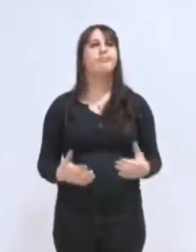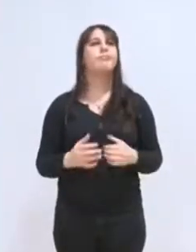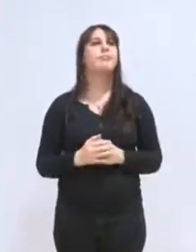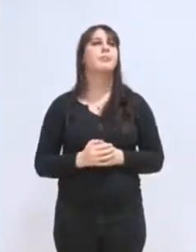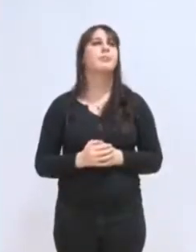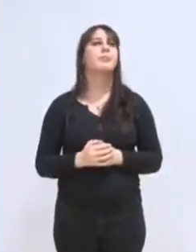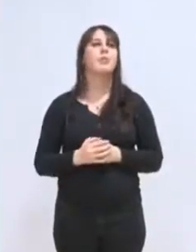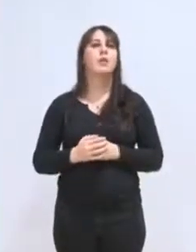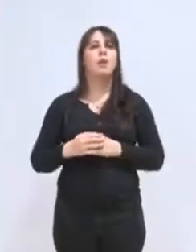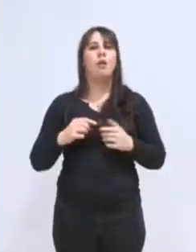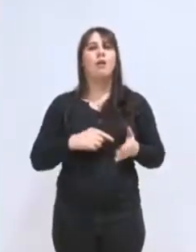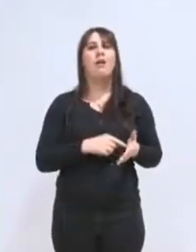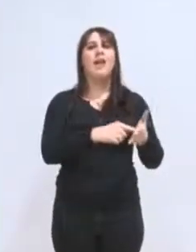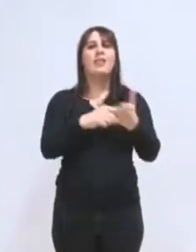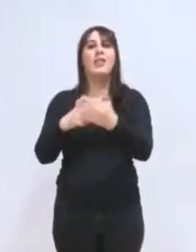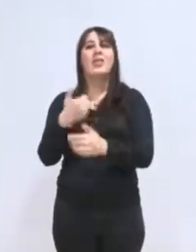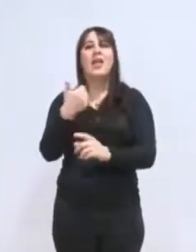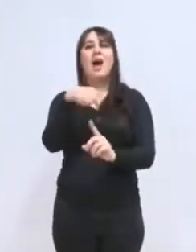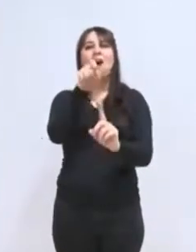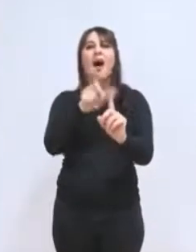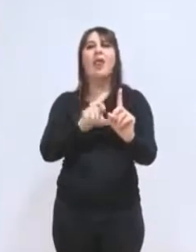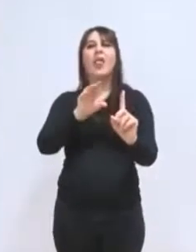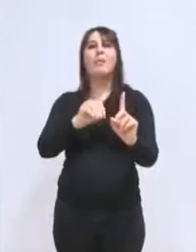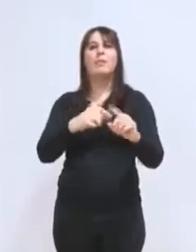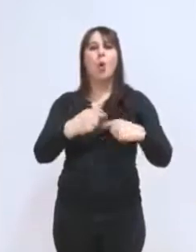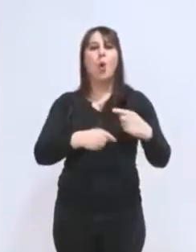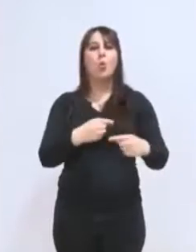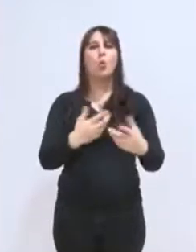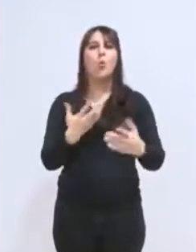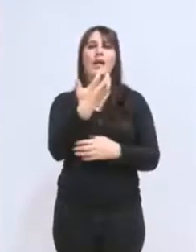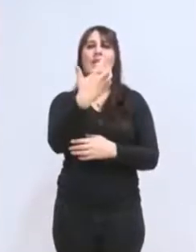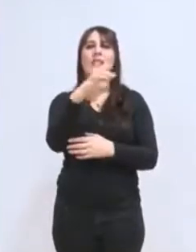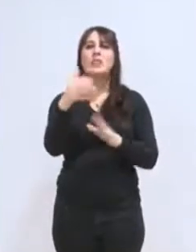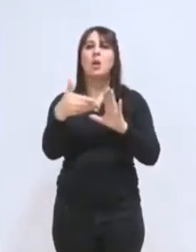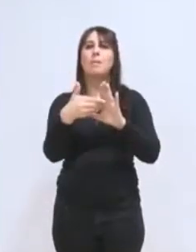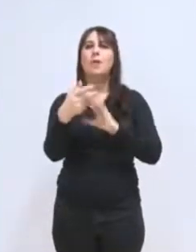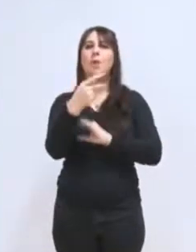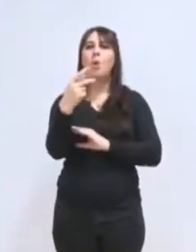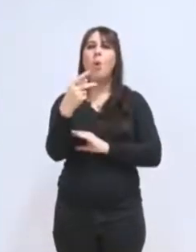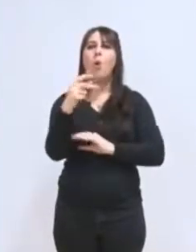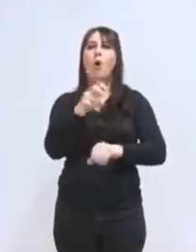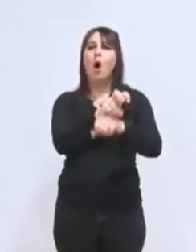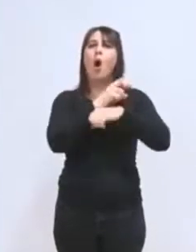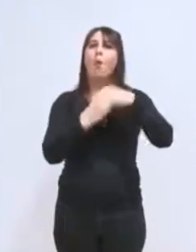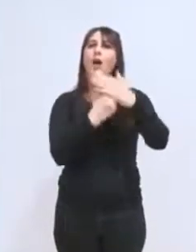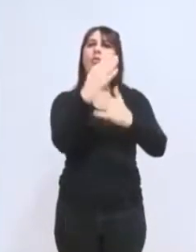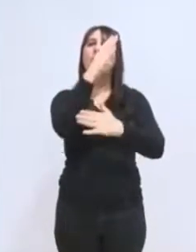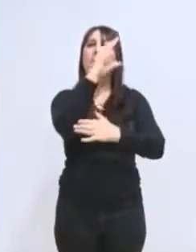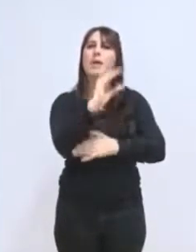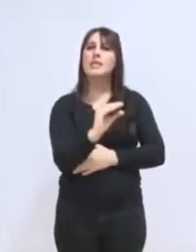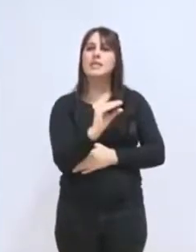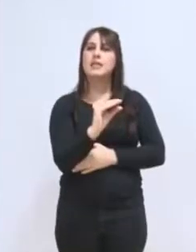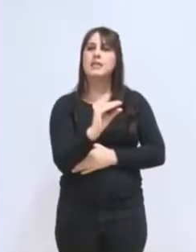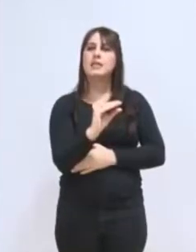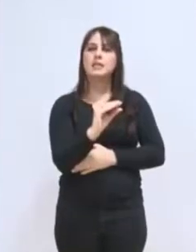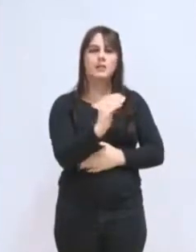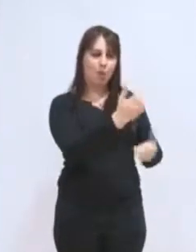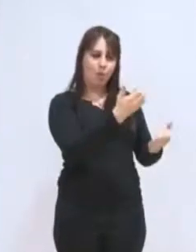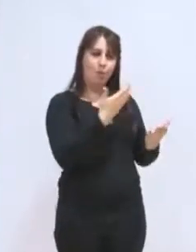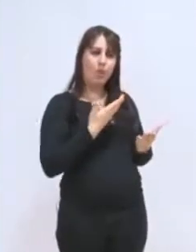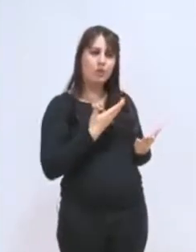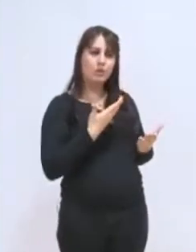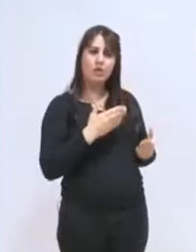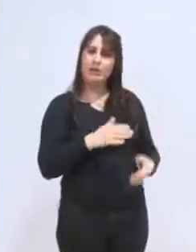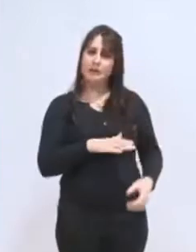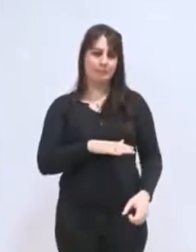de l'encours de la dette par habitant, que les 500 000 euros de baisse d'emprunt nouveau que vous proposez ne